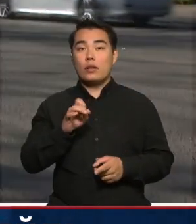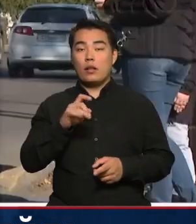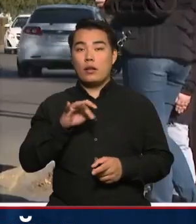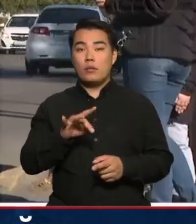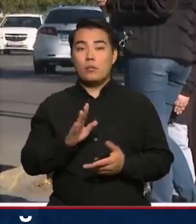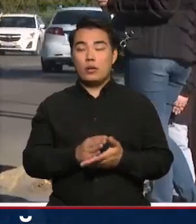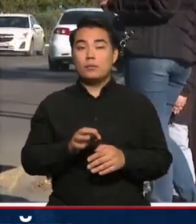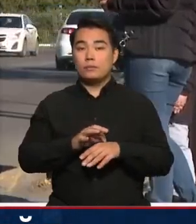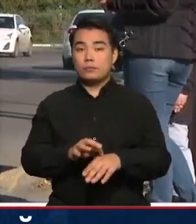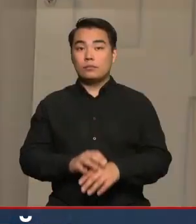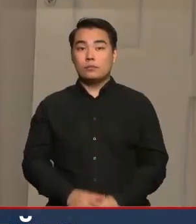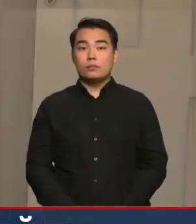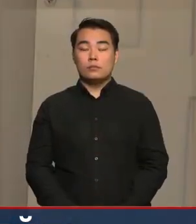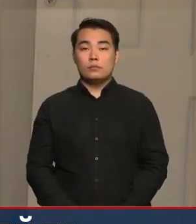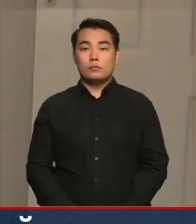жеткізет.